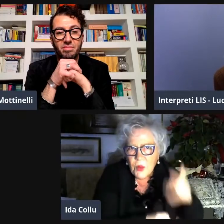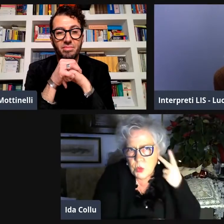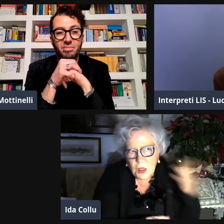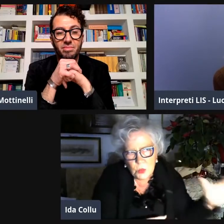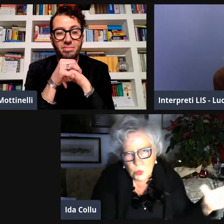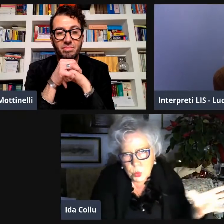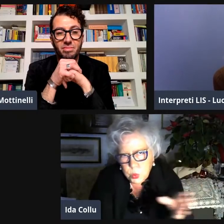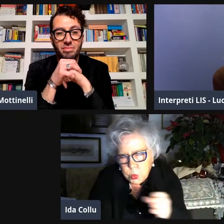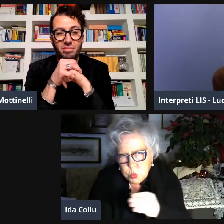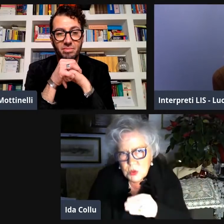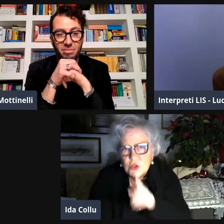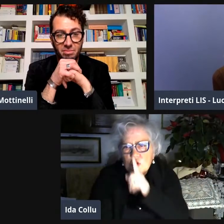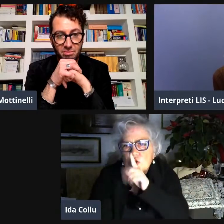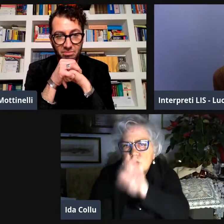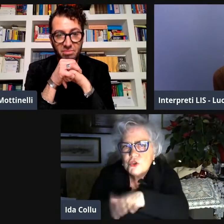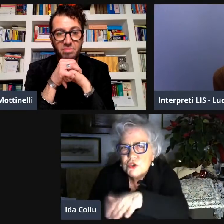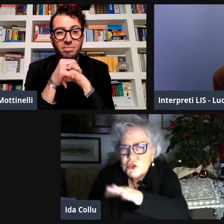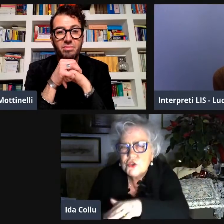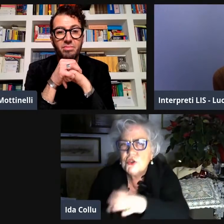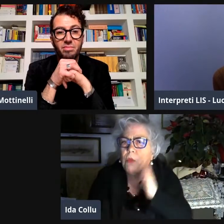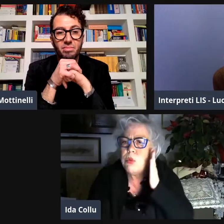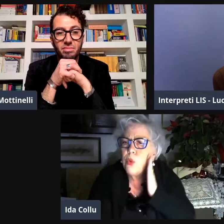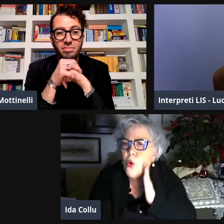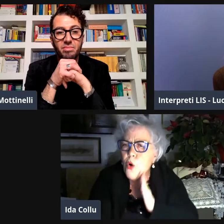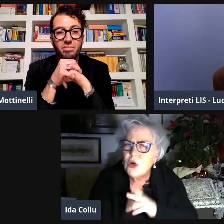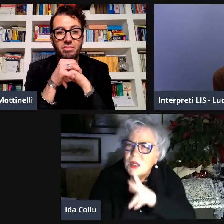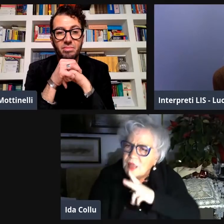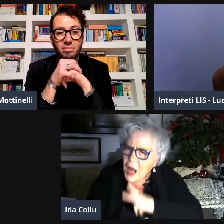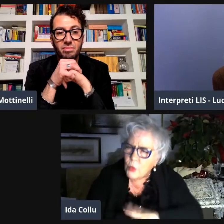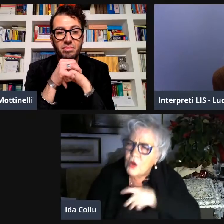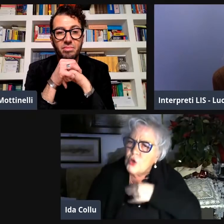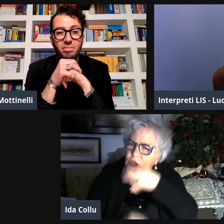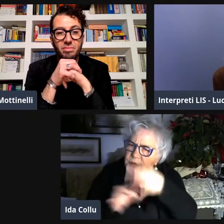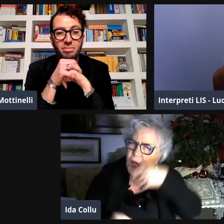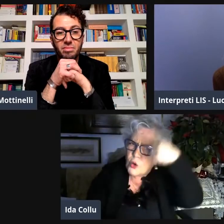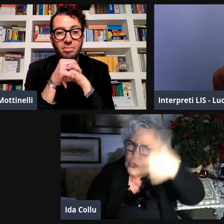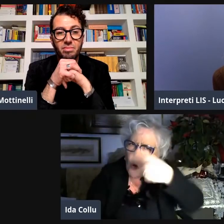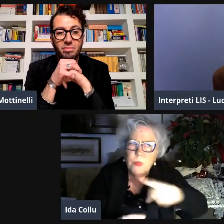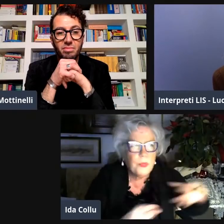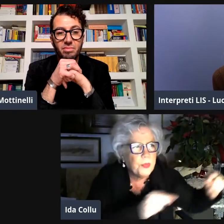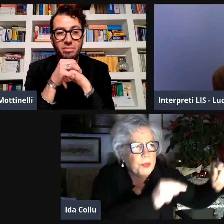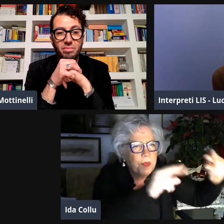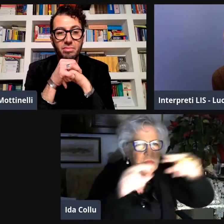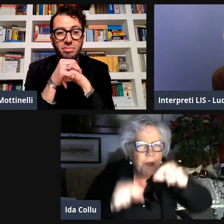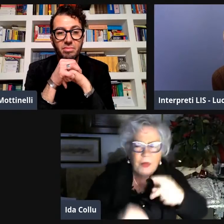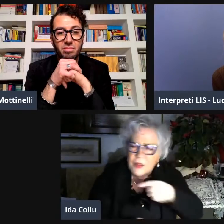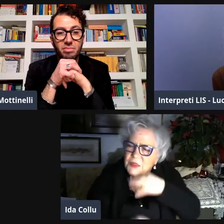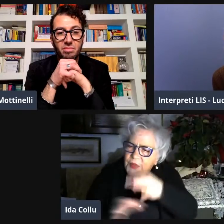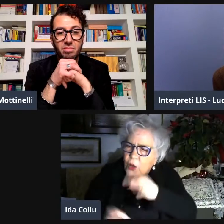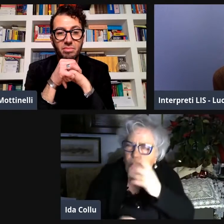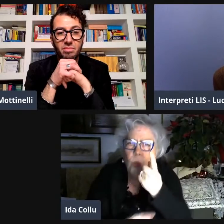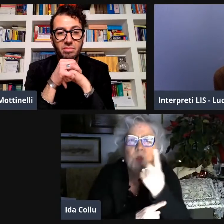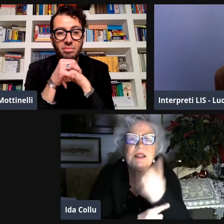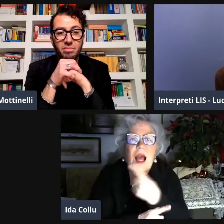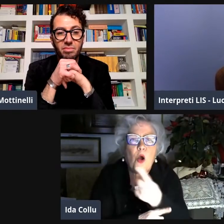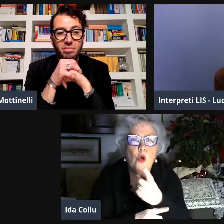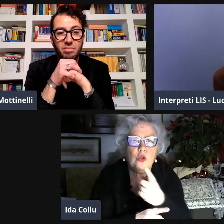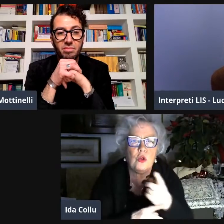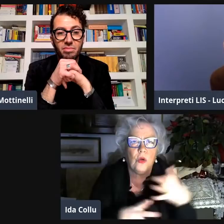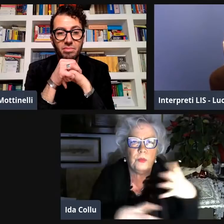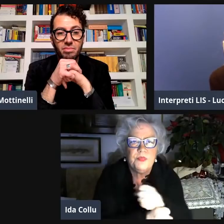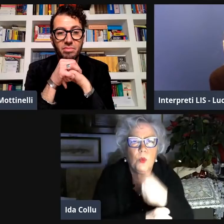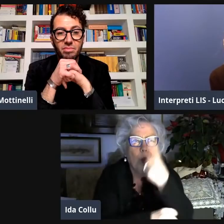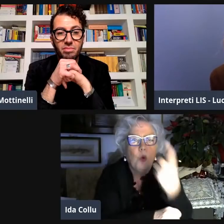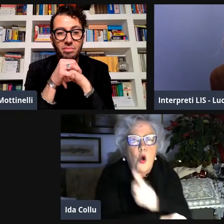so cosa vuol dire anche perché io come dicevo vengo da una famiglia di udenti all'interno della quale mi si diceva sempre ma no